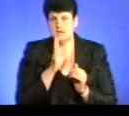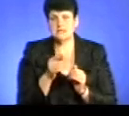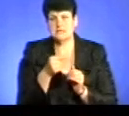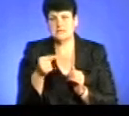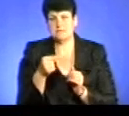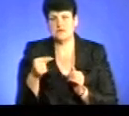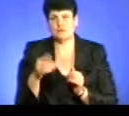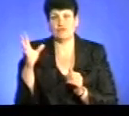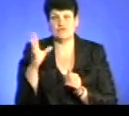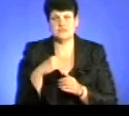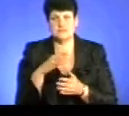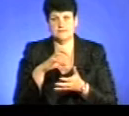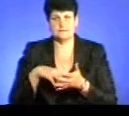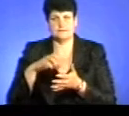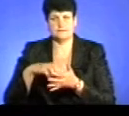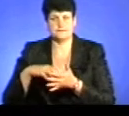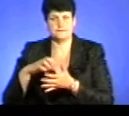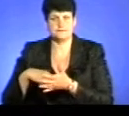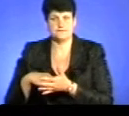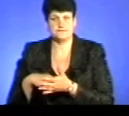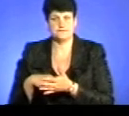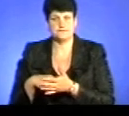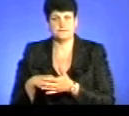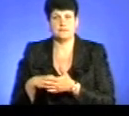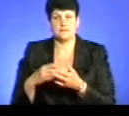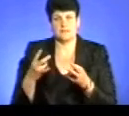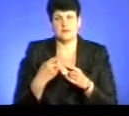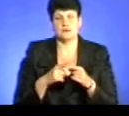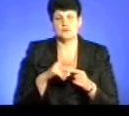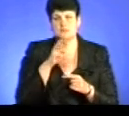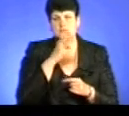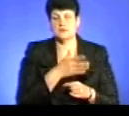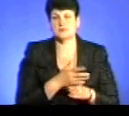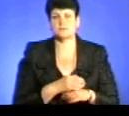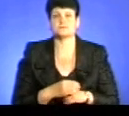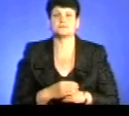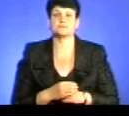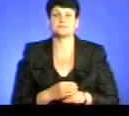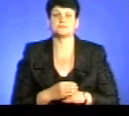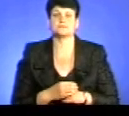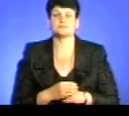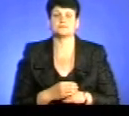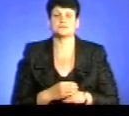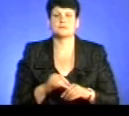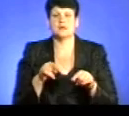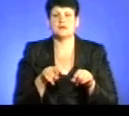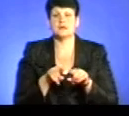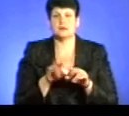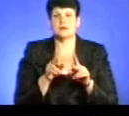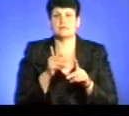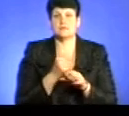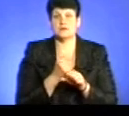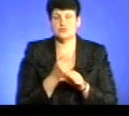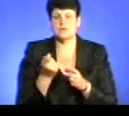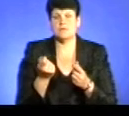всіх вичетів, які полагаються на цю зарплату. І так як вона працює дуже